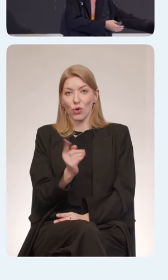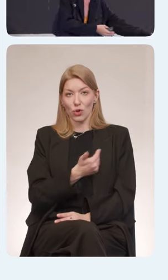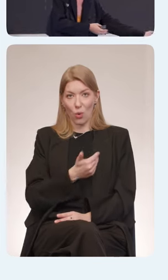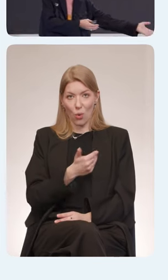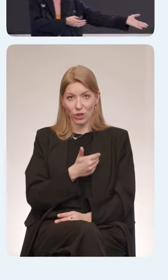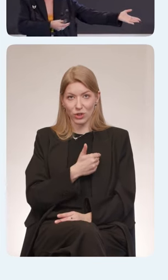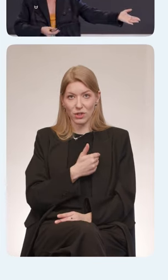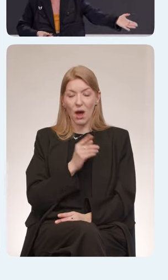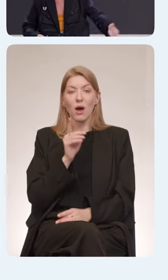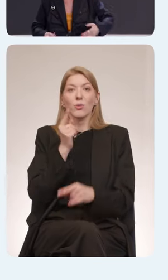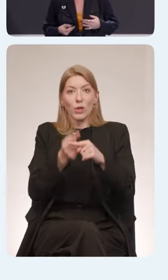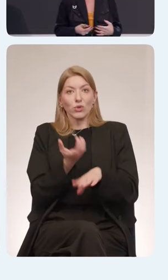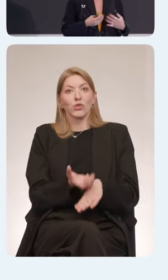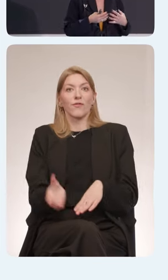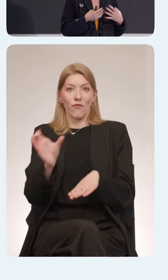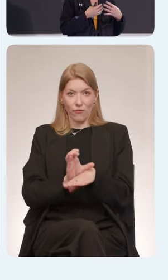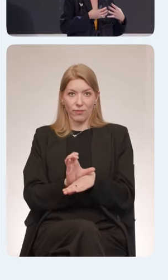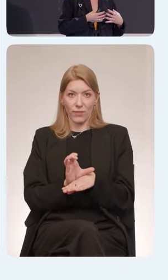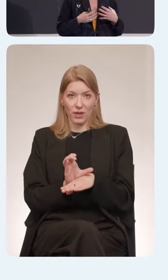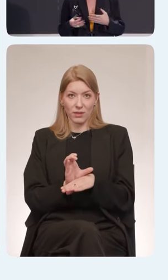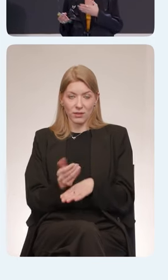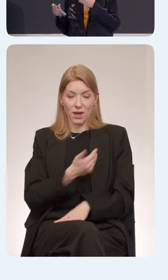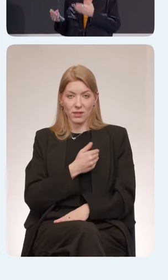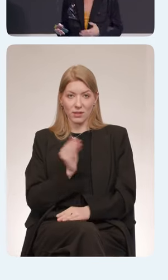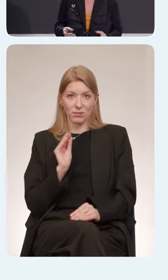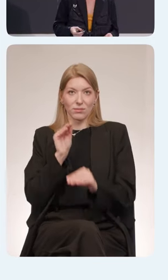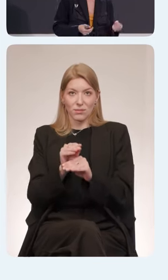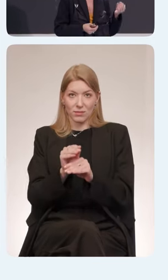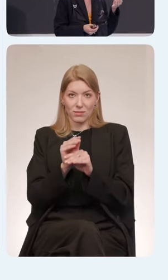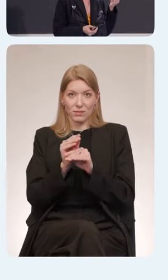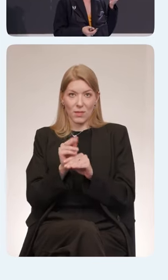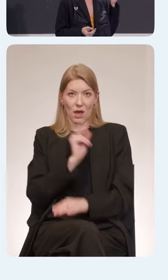сверху что-то еще, чтобы вы сделали. Поэтому, если вы можете найти небольшие,